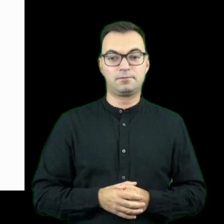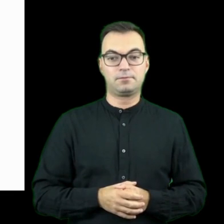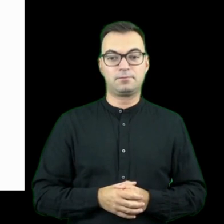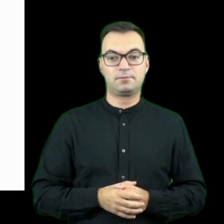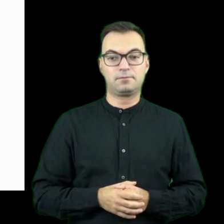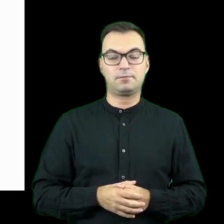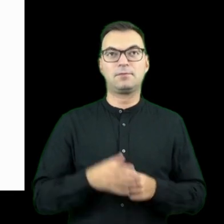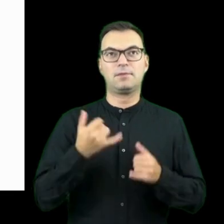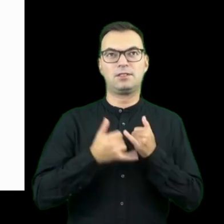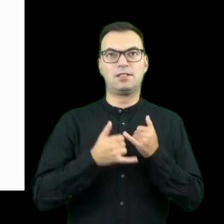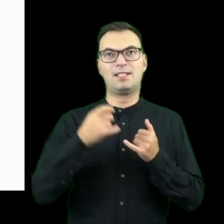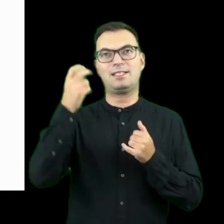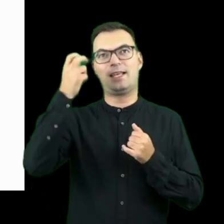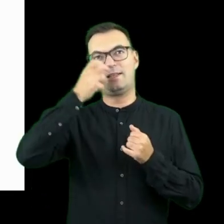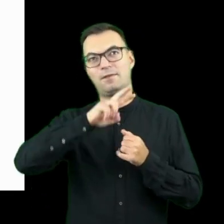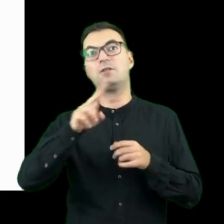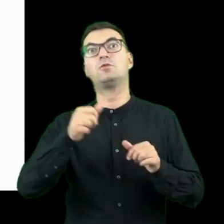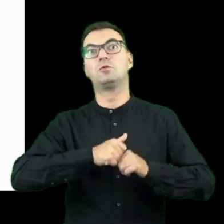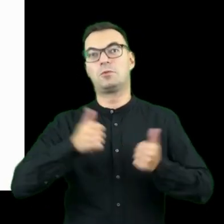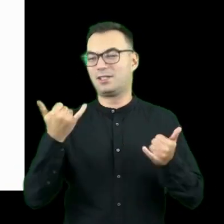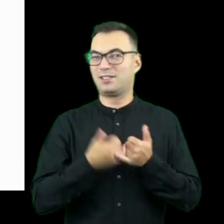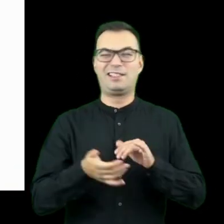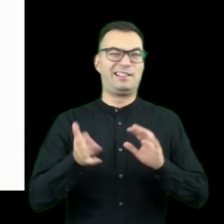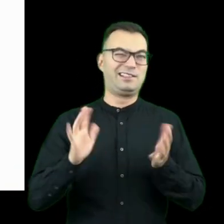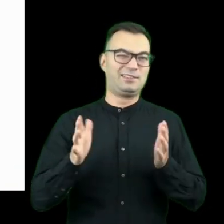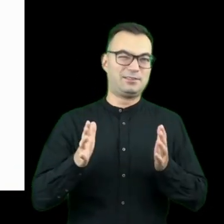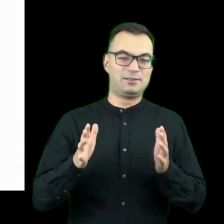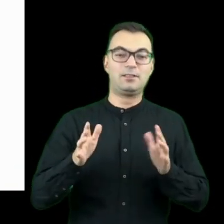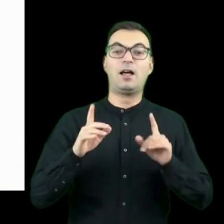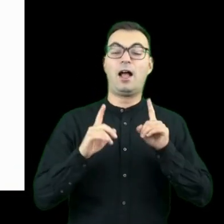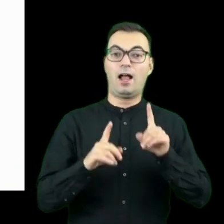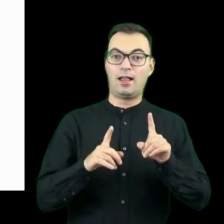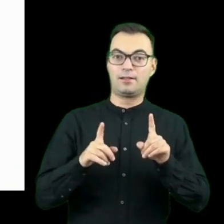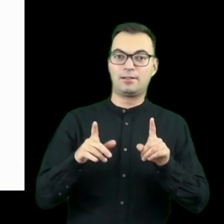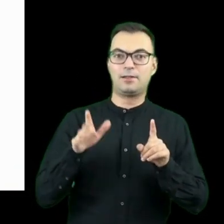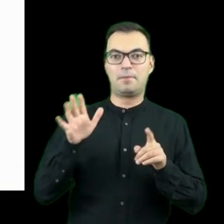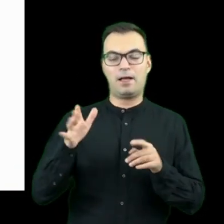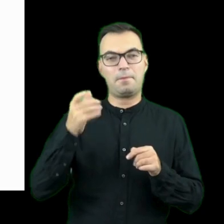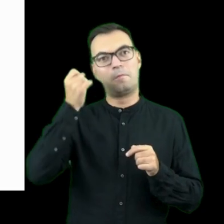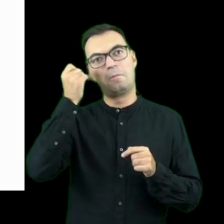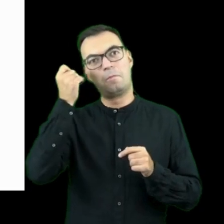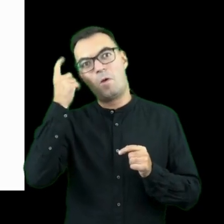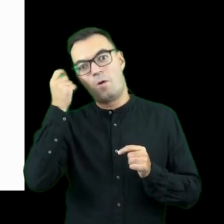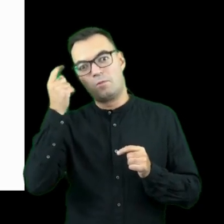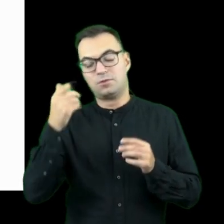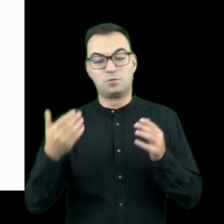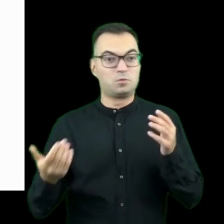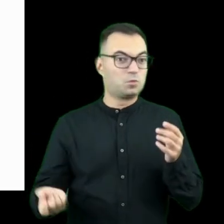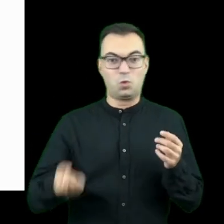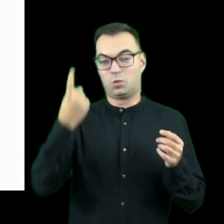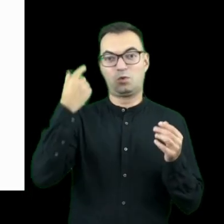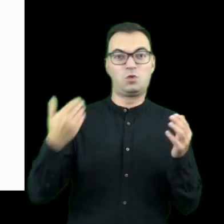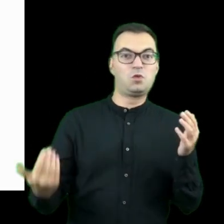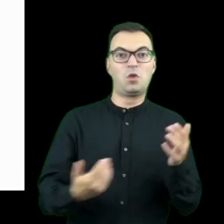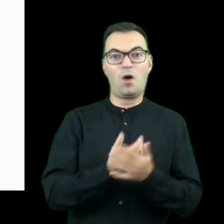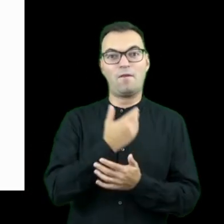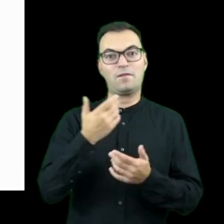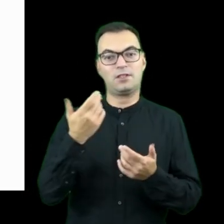Jeżeli Was to zainteresuje, to świetnie. Jeżeli Was średnio zainspiruje to, co mówię, ale macie jakiś koncept innowacyjny, który chcielibyście